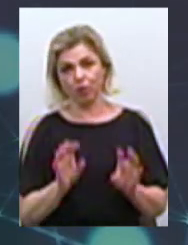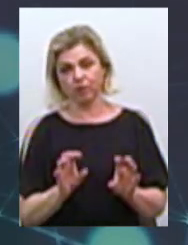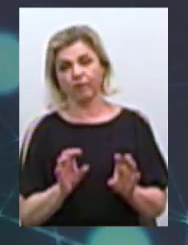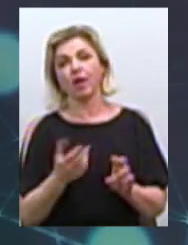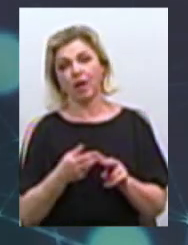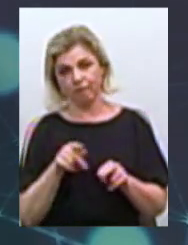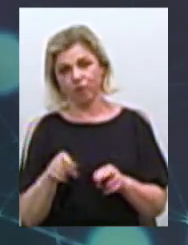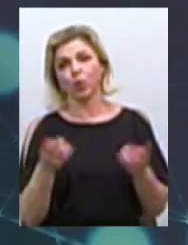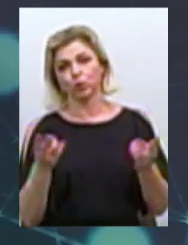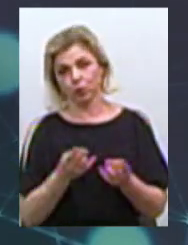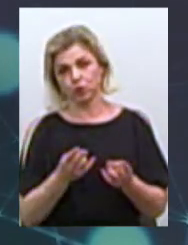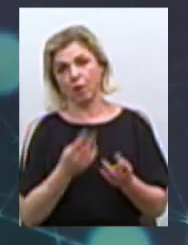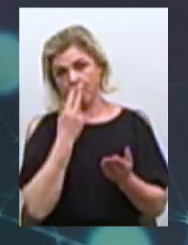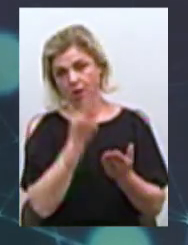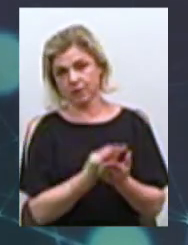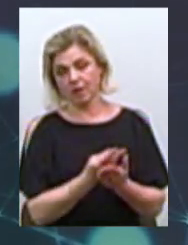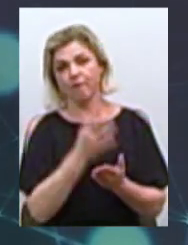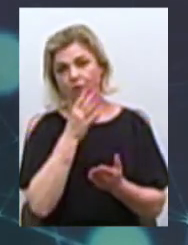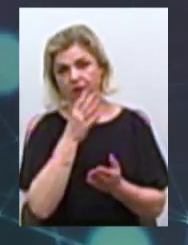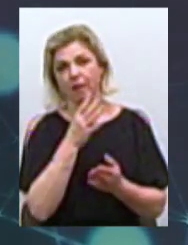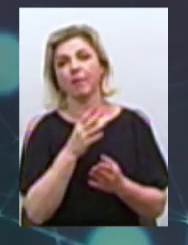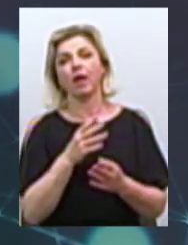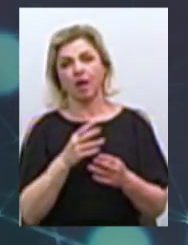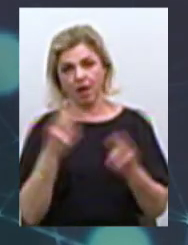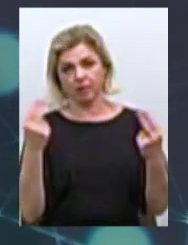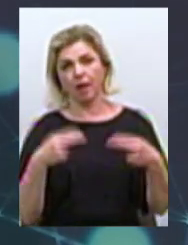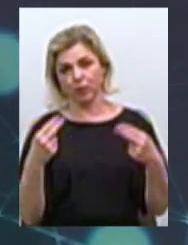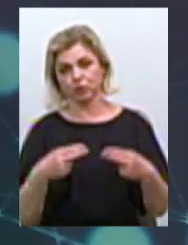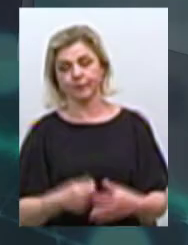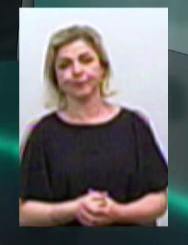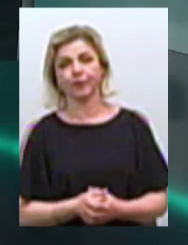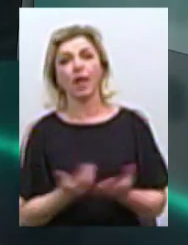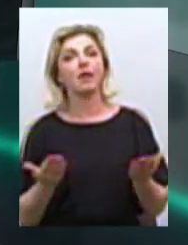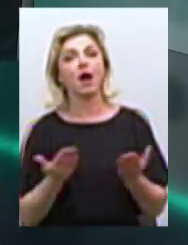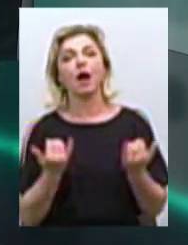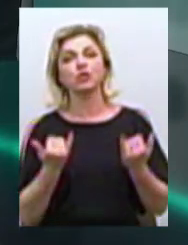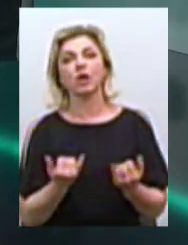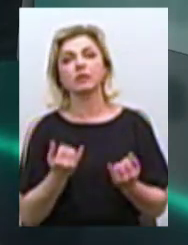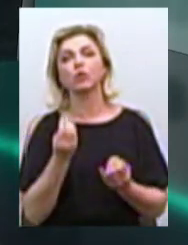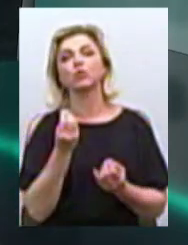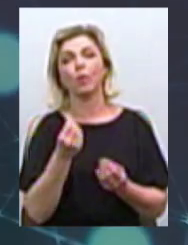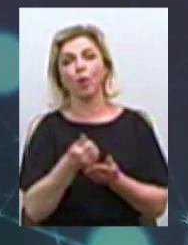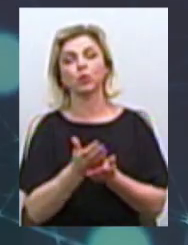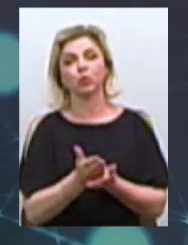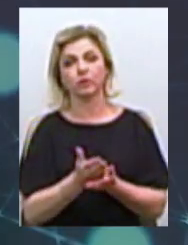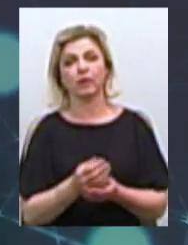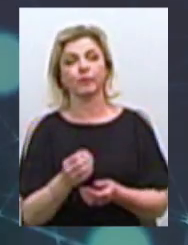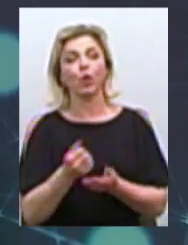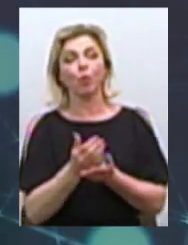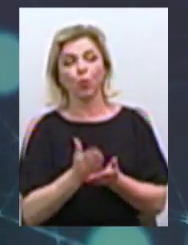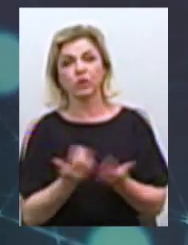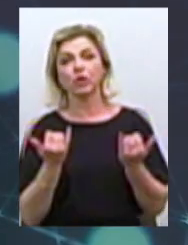його треба пред'явити при перетині кордону. А скажіть, будь ласка, яка зараз вартість послуги? Послуга на